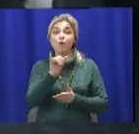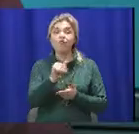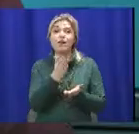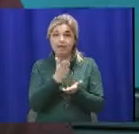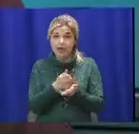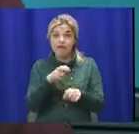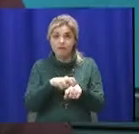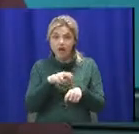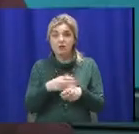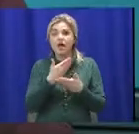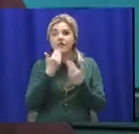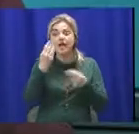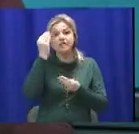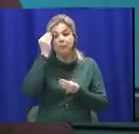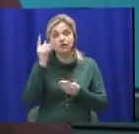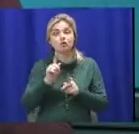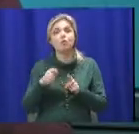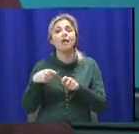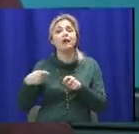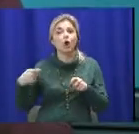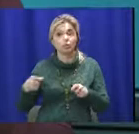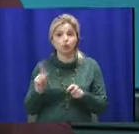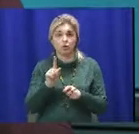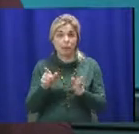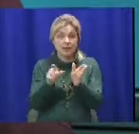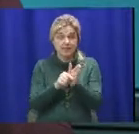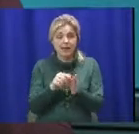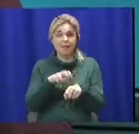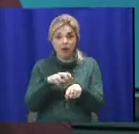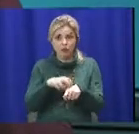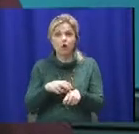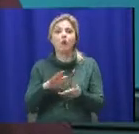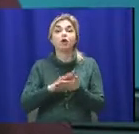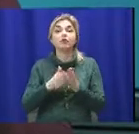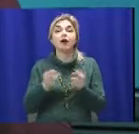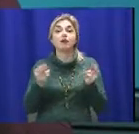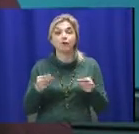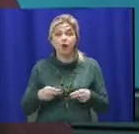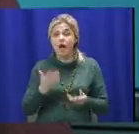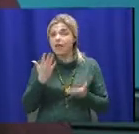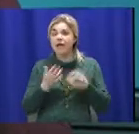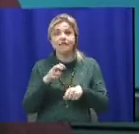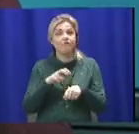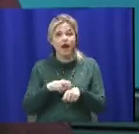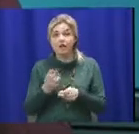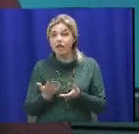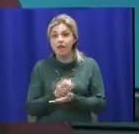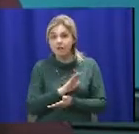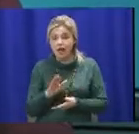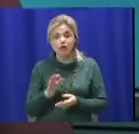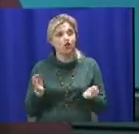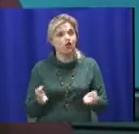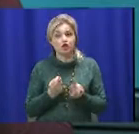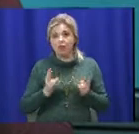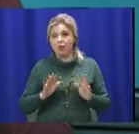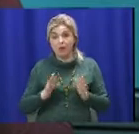смысла тянути з тим, щоб з ним заключити декларацію. Якщо цей врач не знайден, нічого не произойдет. Люди, які